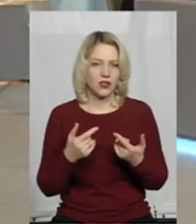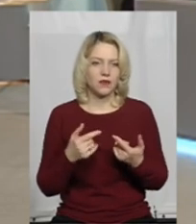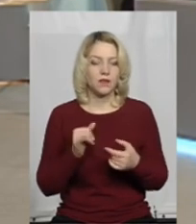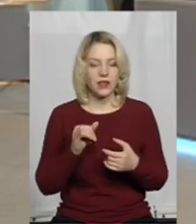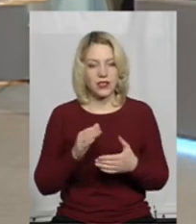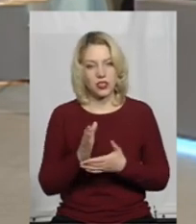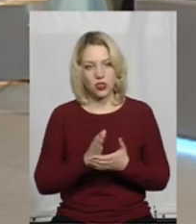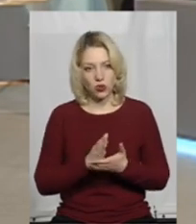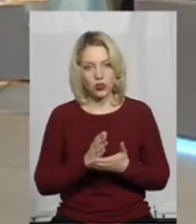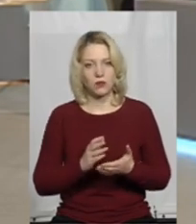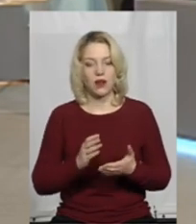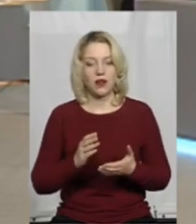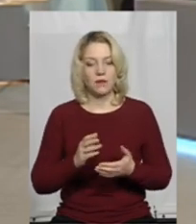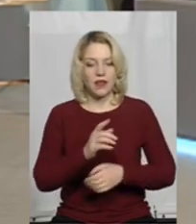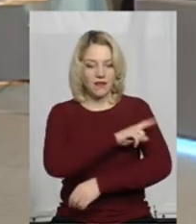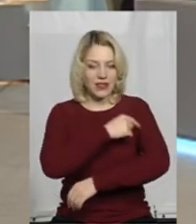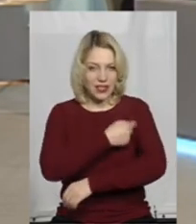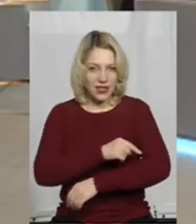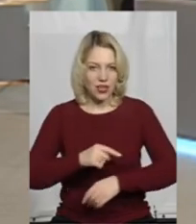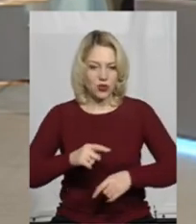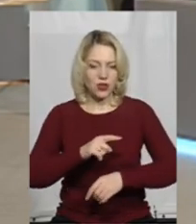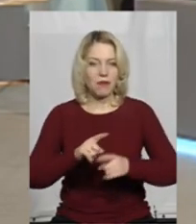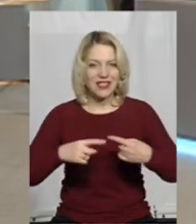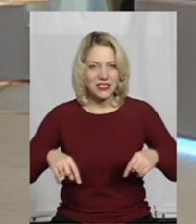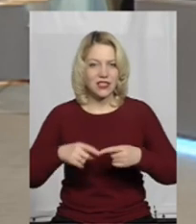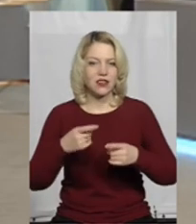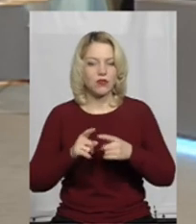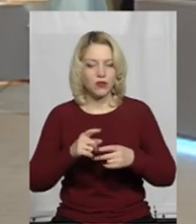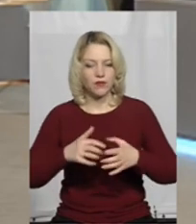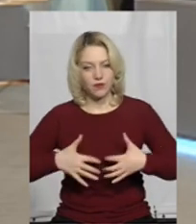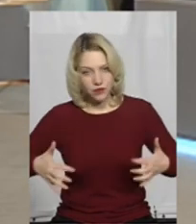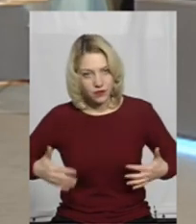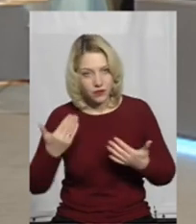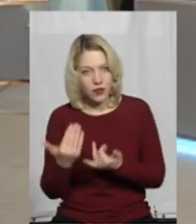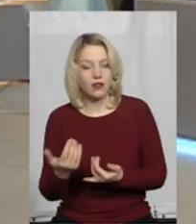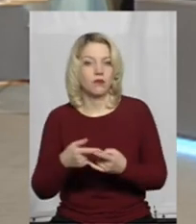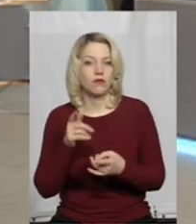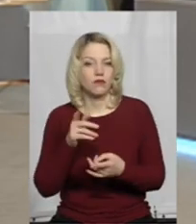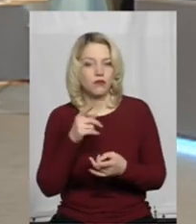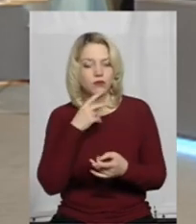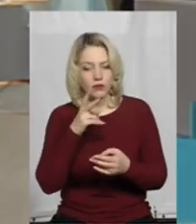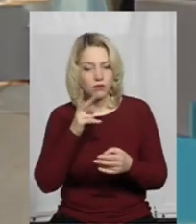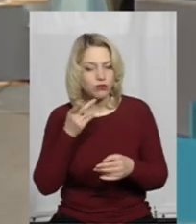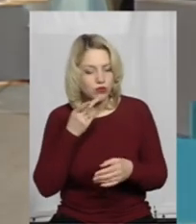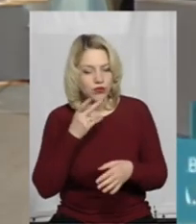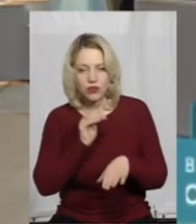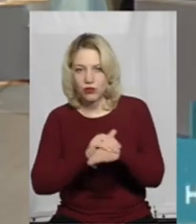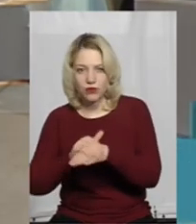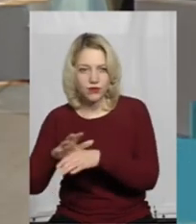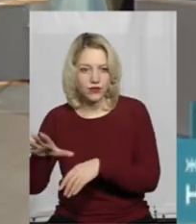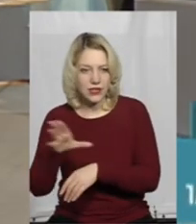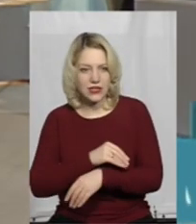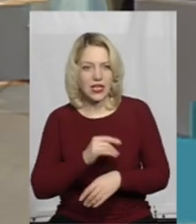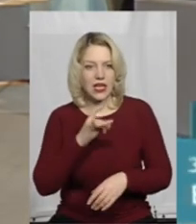Служба ветеринарної медицини постійно працює з роз'ясненою роботою. І це все у нас є зафіксовано. В тому